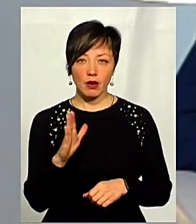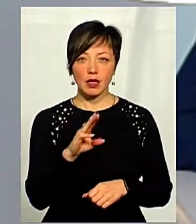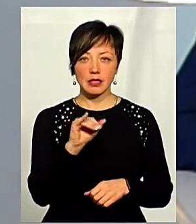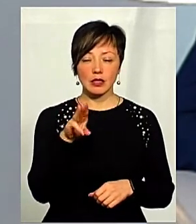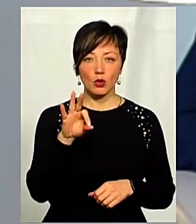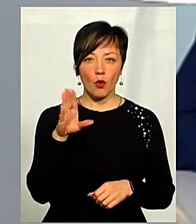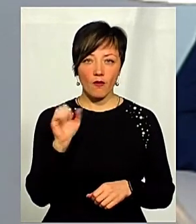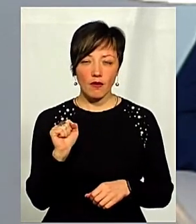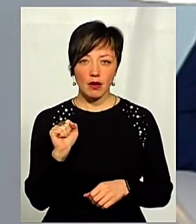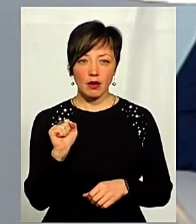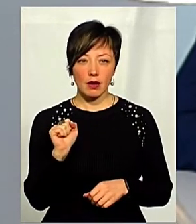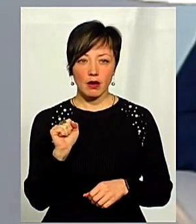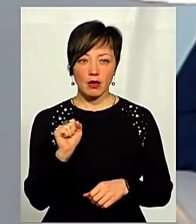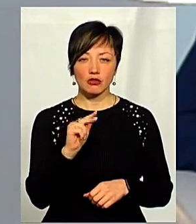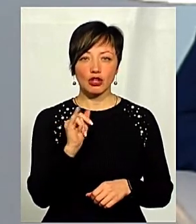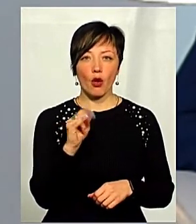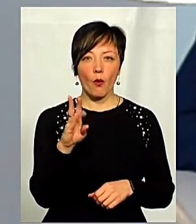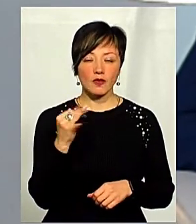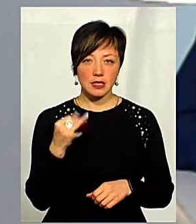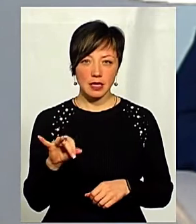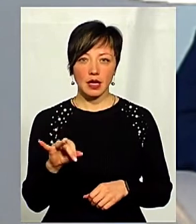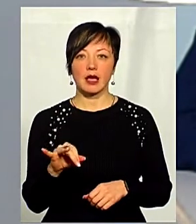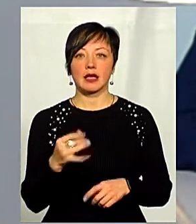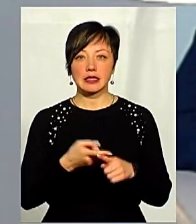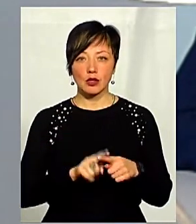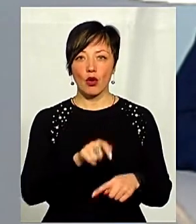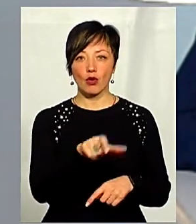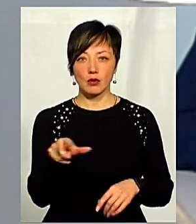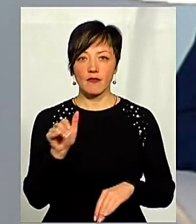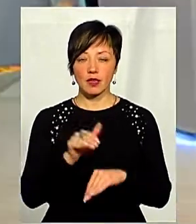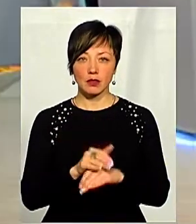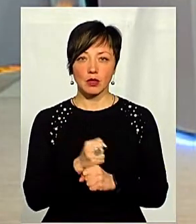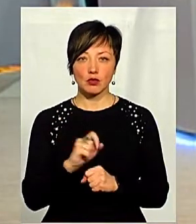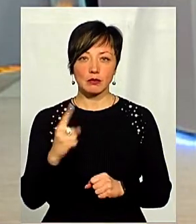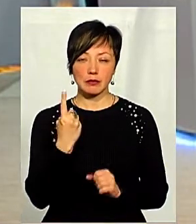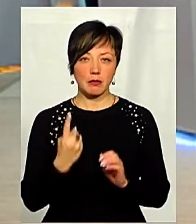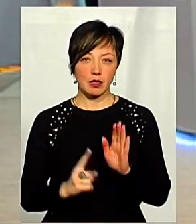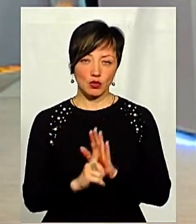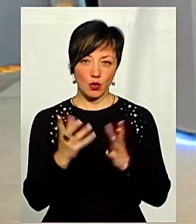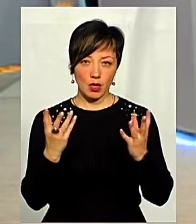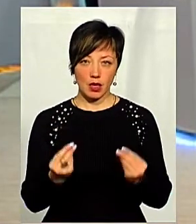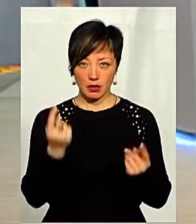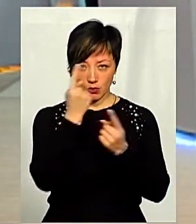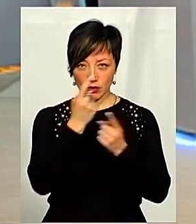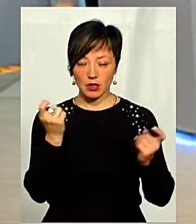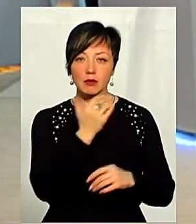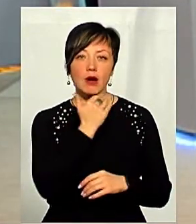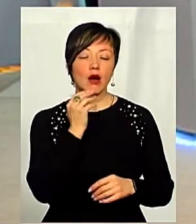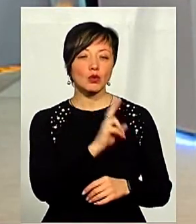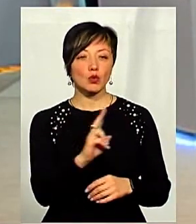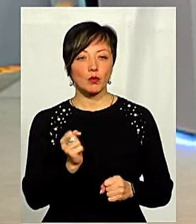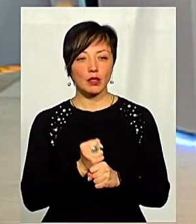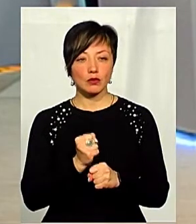Володимировна Тітова, це Сергій Михайлович Чайковський. Це ті особи, з якими ми фактично працюємо з першого дня, ще раз хочу наголосити, багато з них